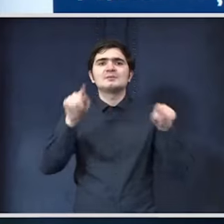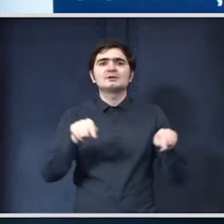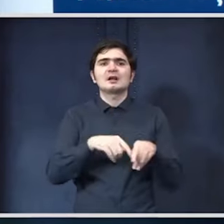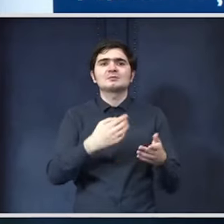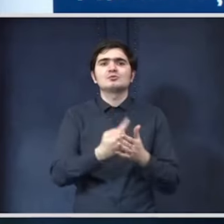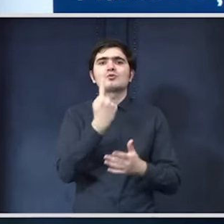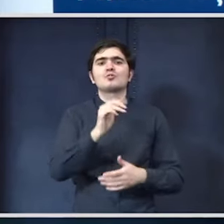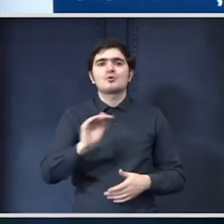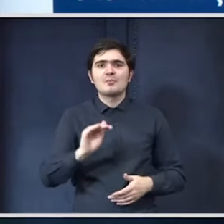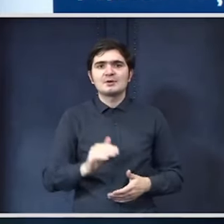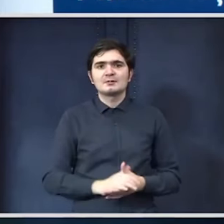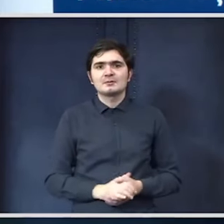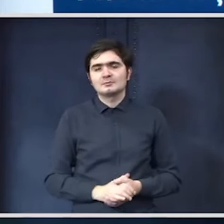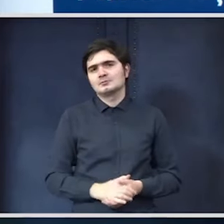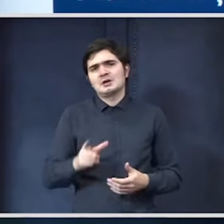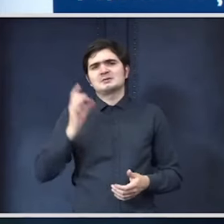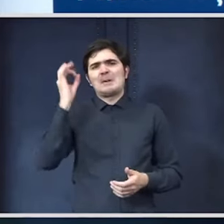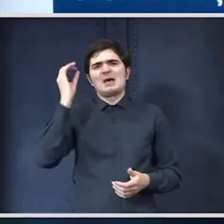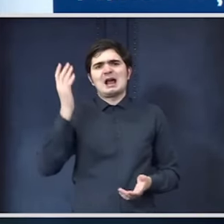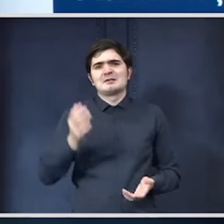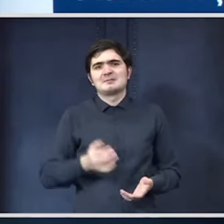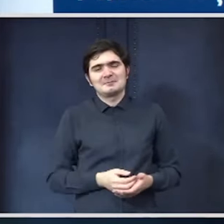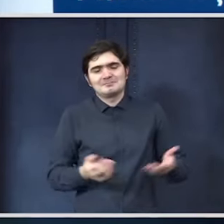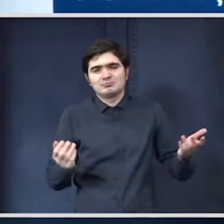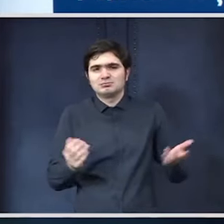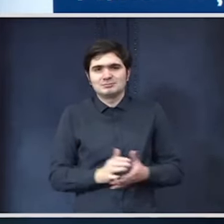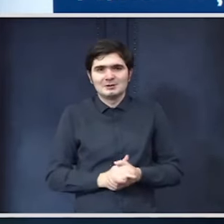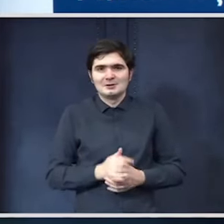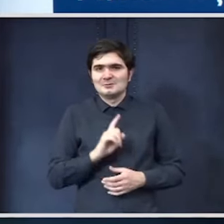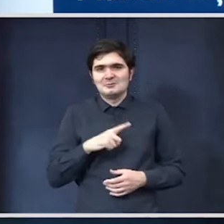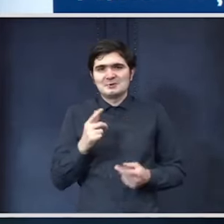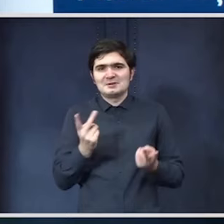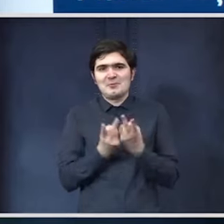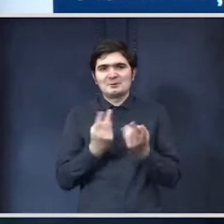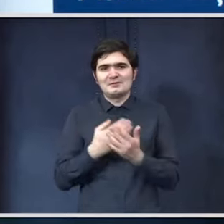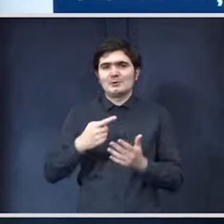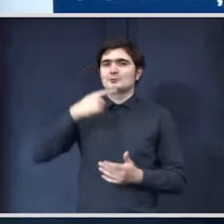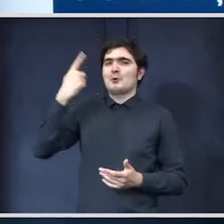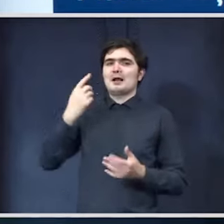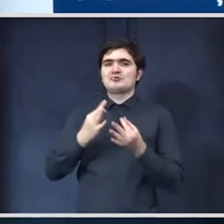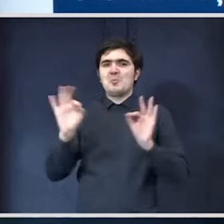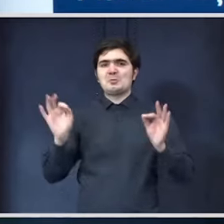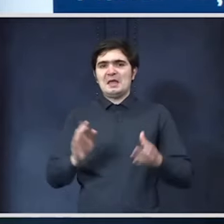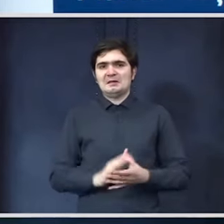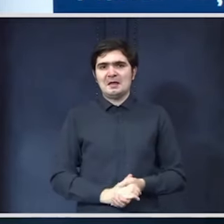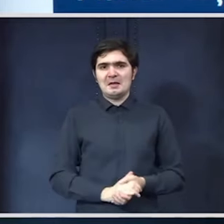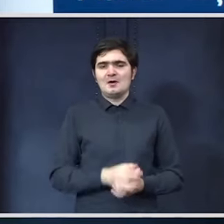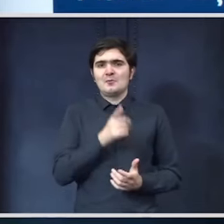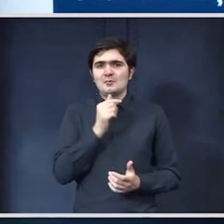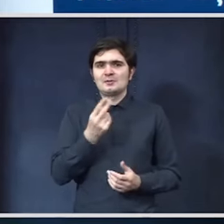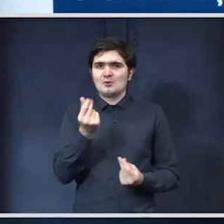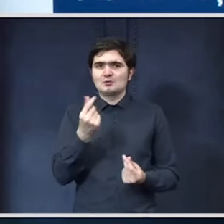copil 100 de metri pătrați este aberant nu e potrivit pentru orașele moderne în care